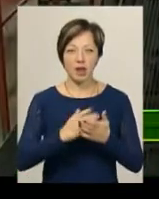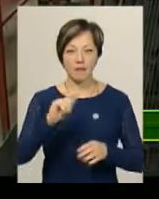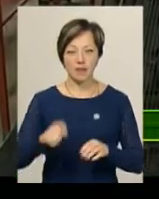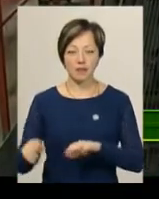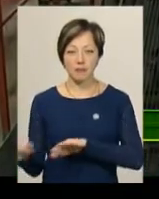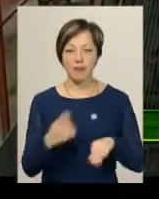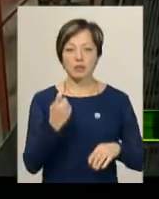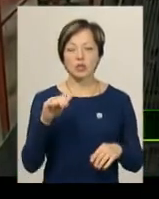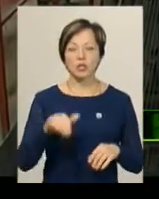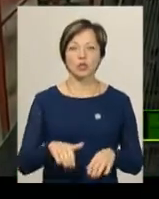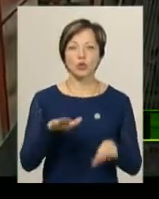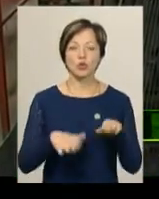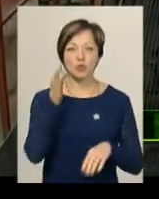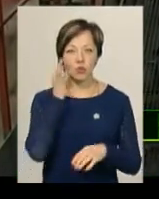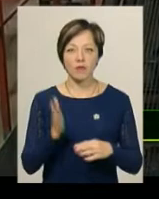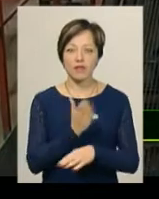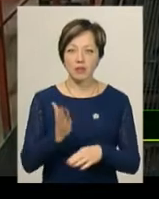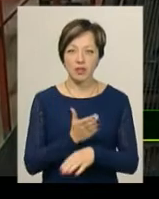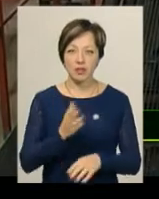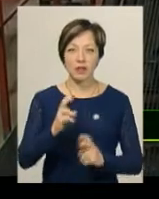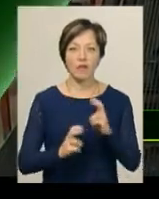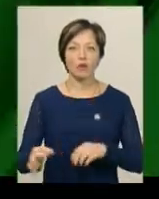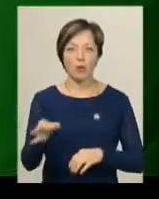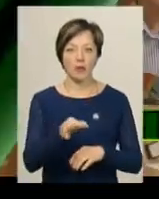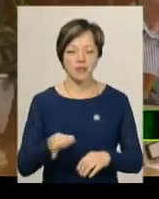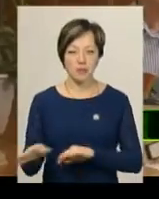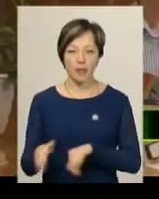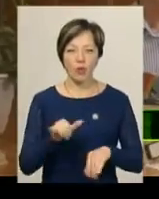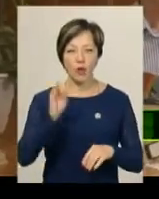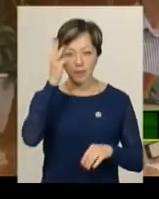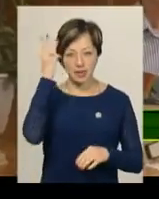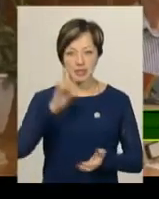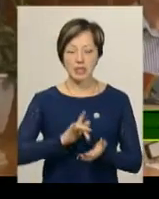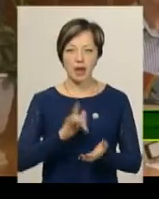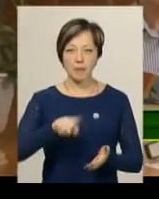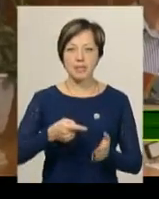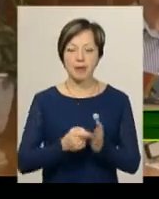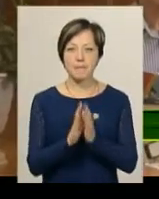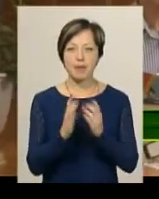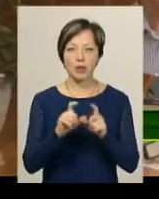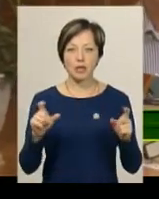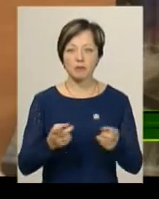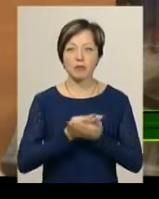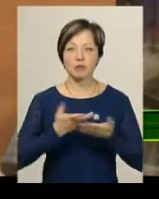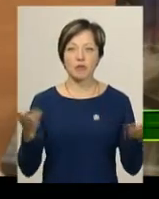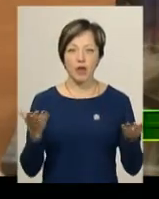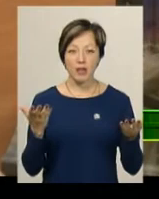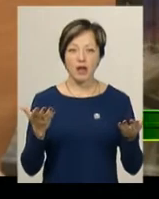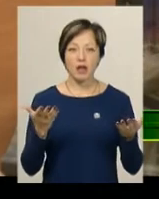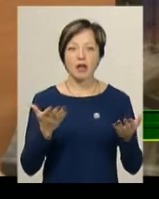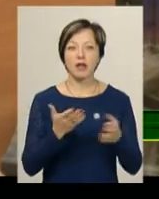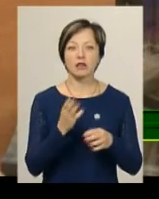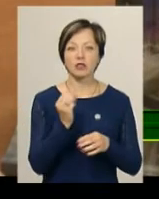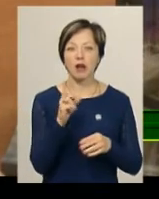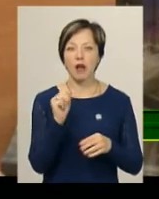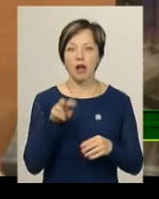100 тисяч тонн цукру виробили цуковарні області. У Хмельницькій центральній міській бібліотеці презентували детектив «Шакал»